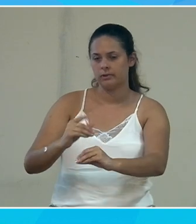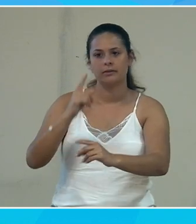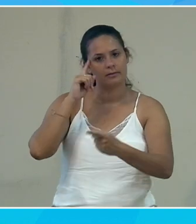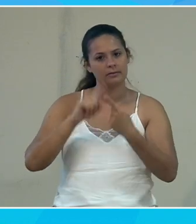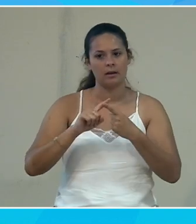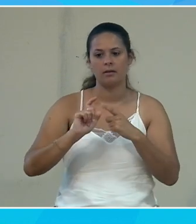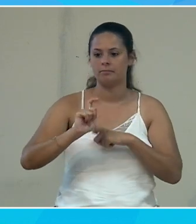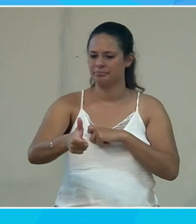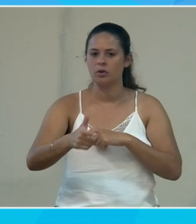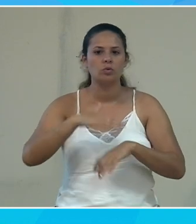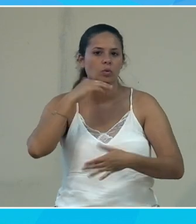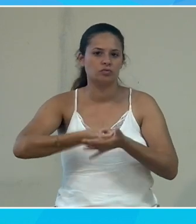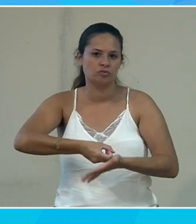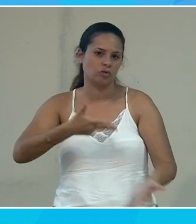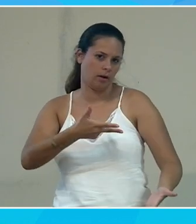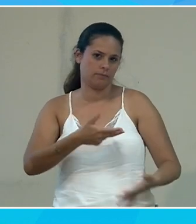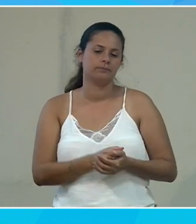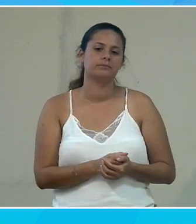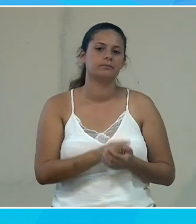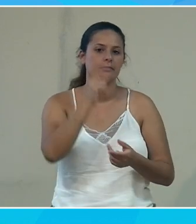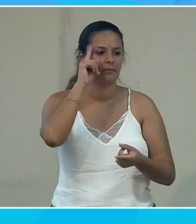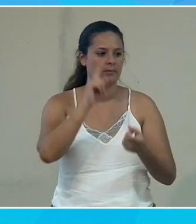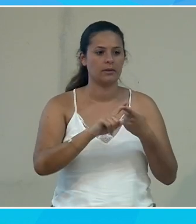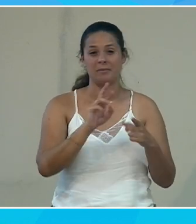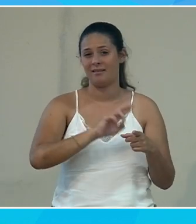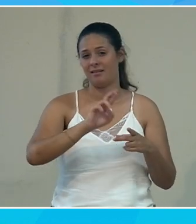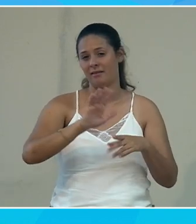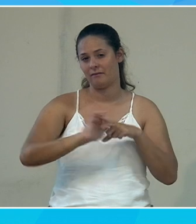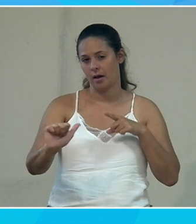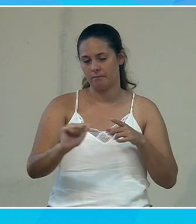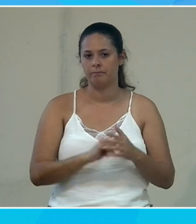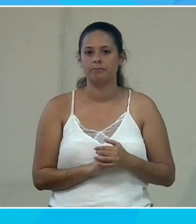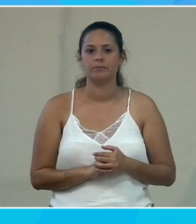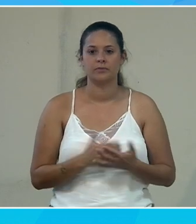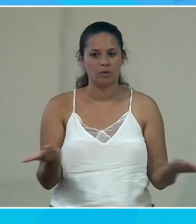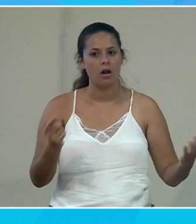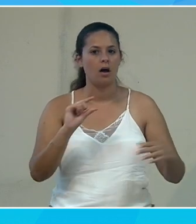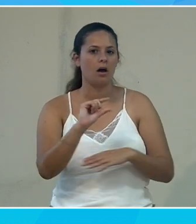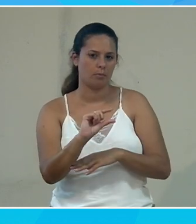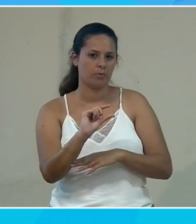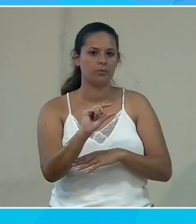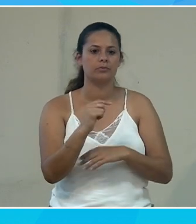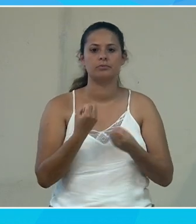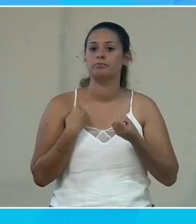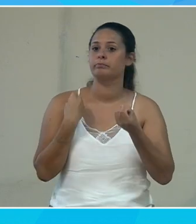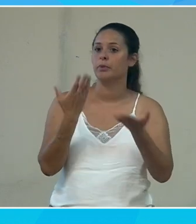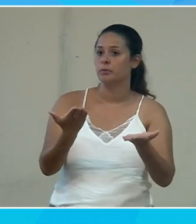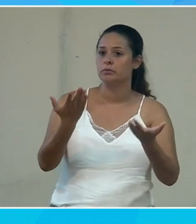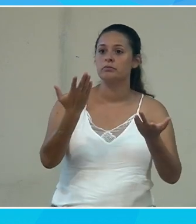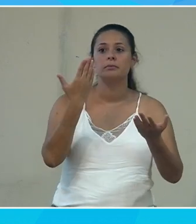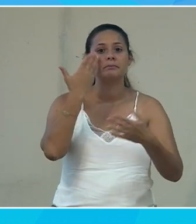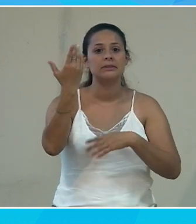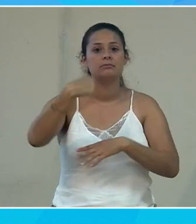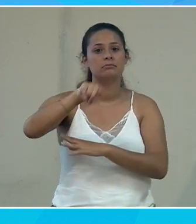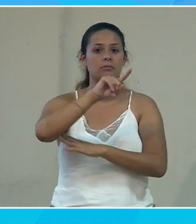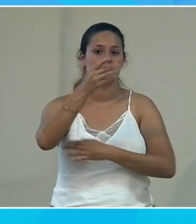posteriori coûte trop cher et donc n'est rarement fait voilà un petit peu et là je propose éventuellement